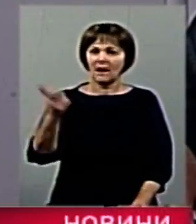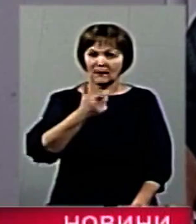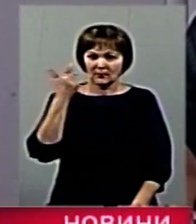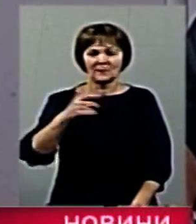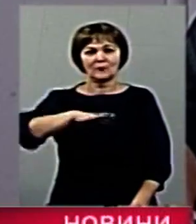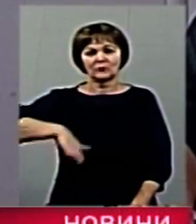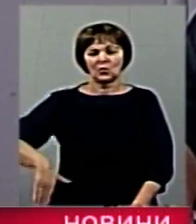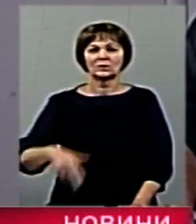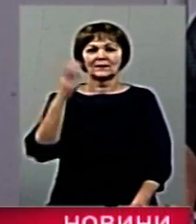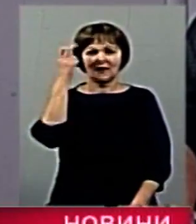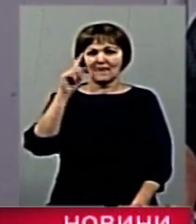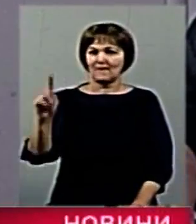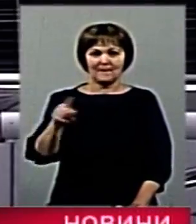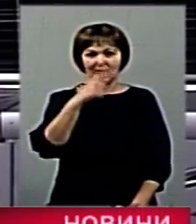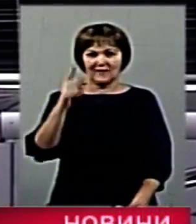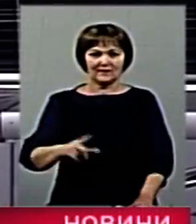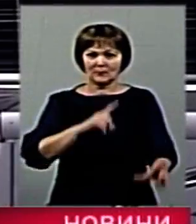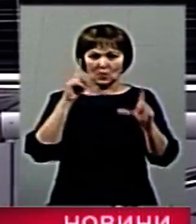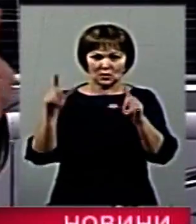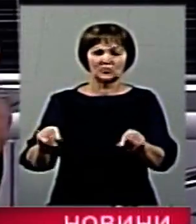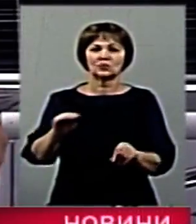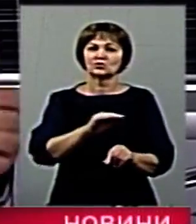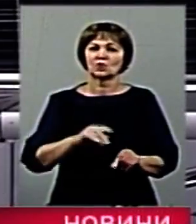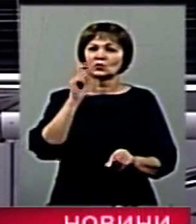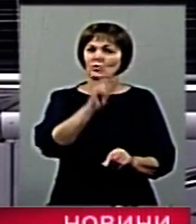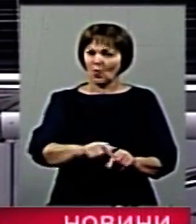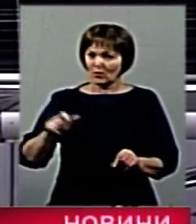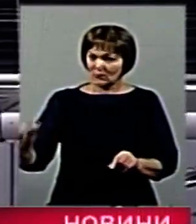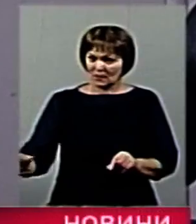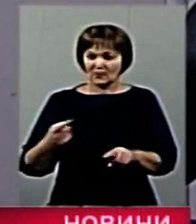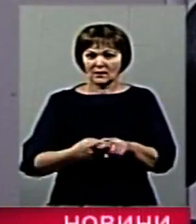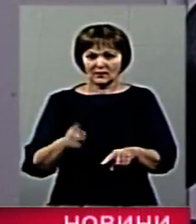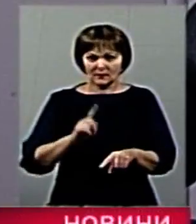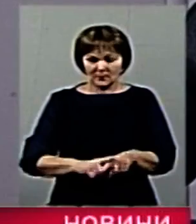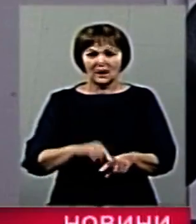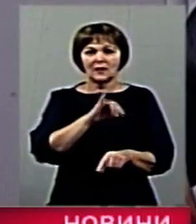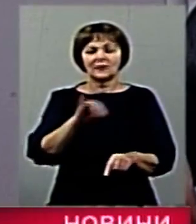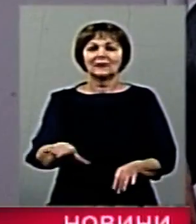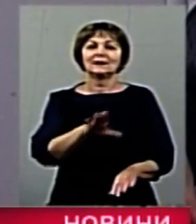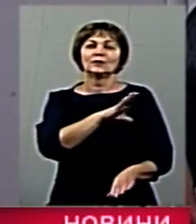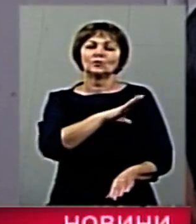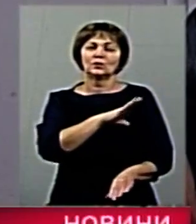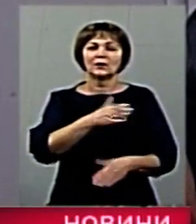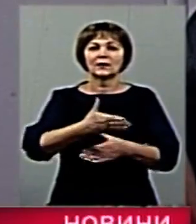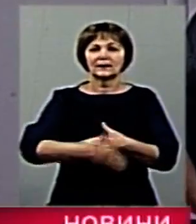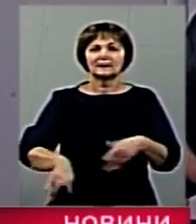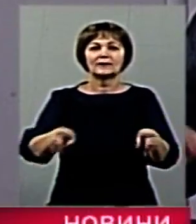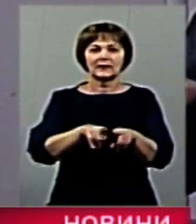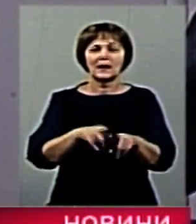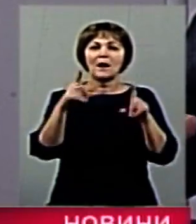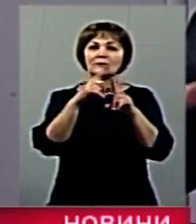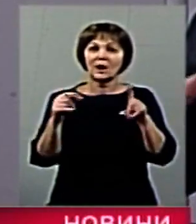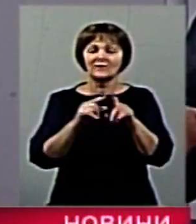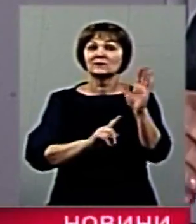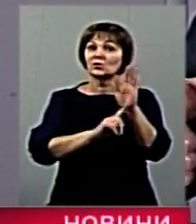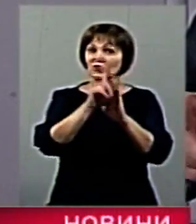потім вже з Києва. Вперше ми все-таки житомирські люди виїхали, Ну так, одні з перших. І були, такі були правила.